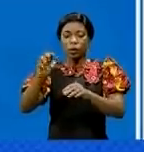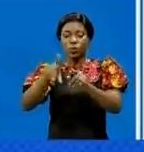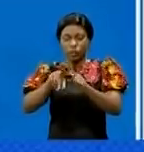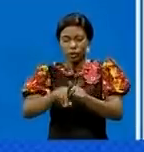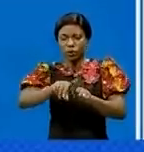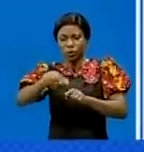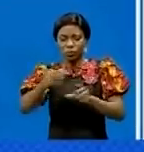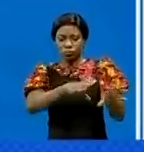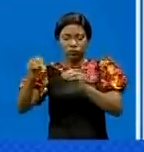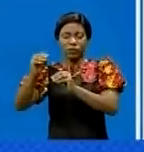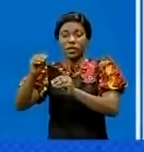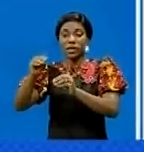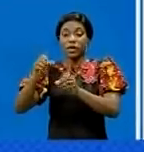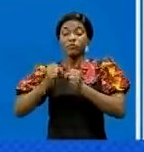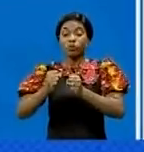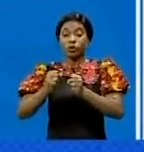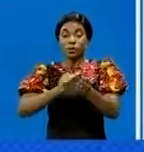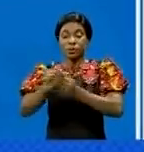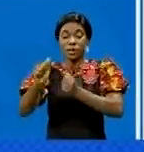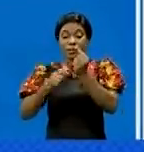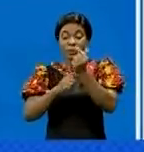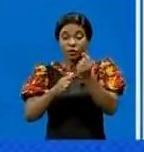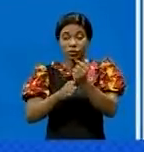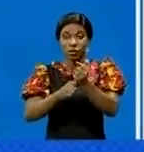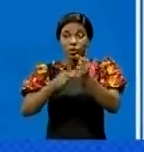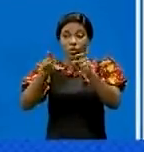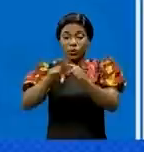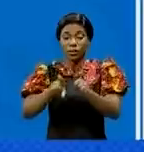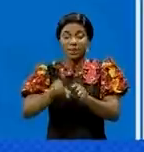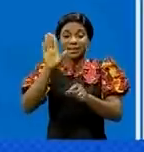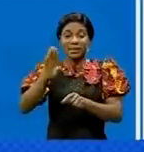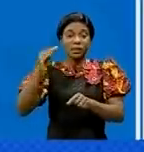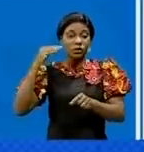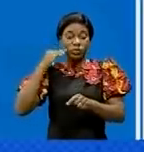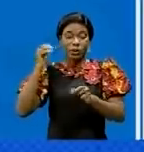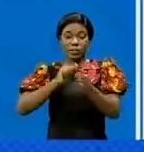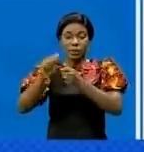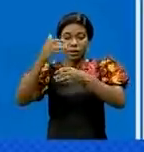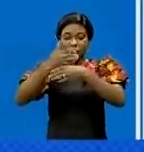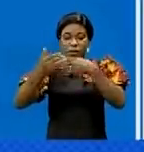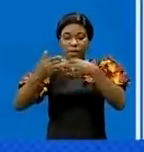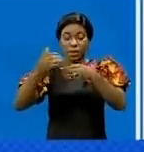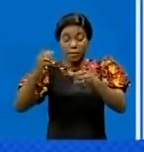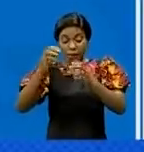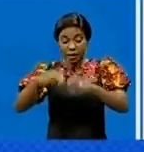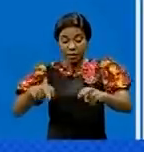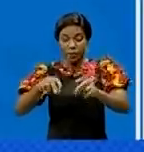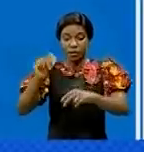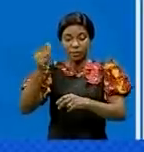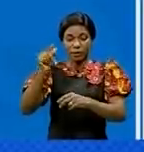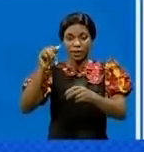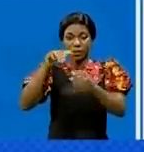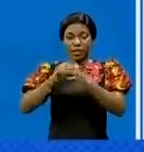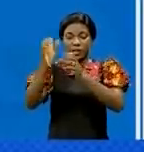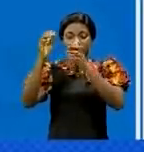ces tribus par les miliciens Kodeko catholiques, le 5 juin dernier, dans un chantier minier artisanal situé dans la